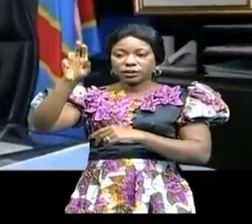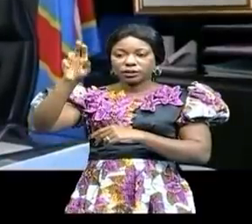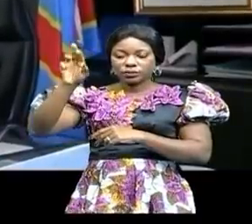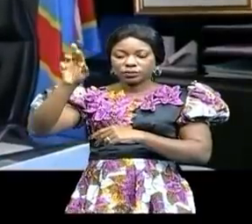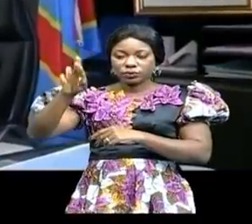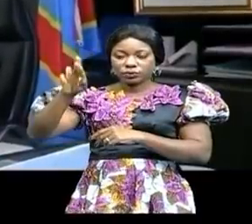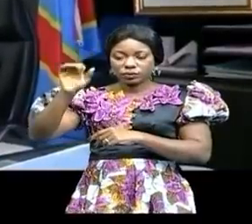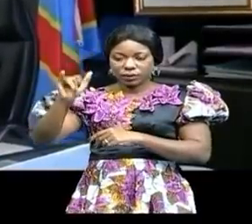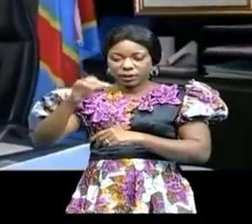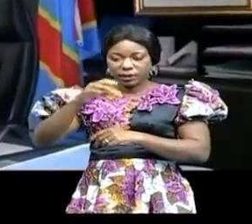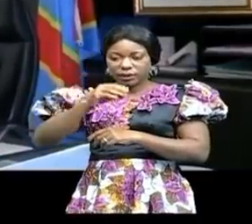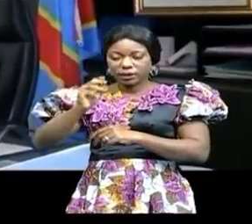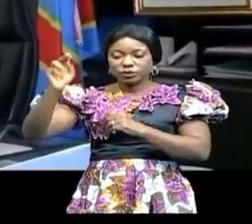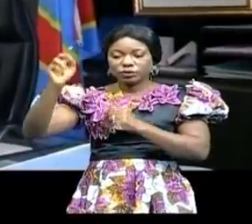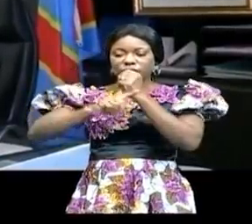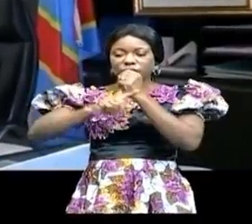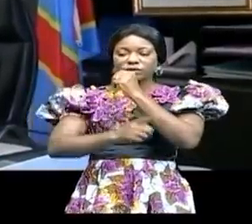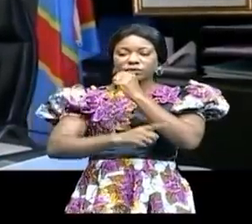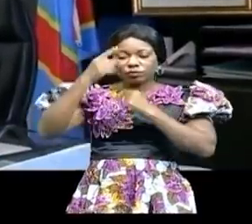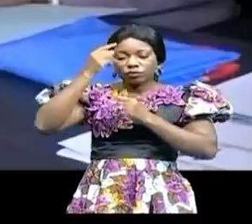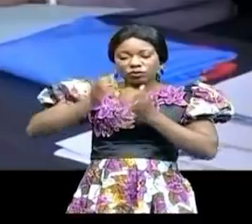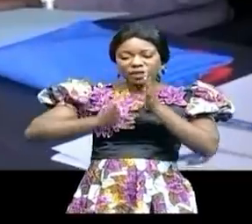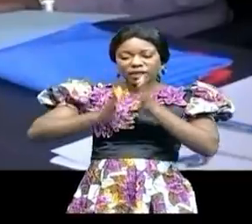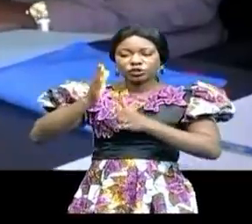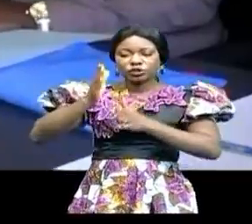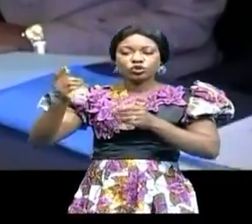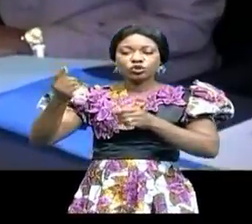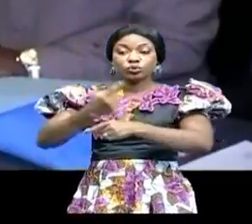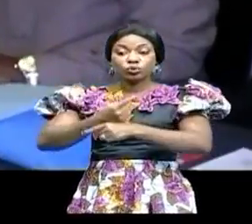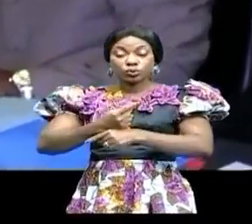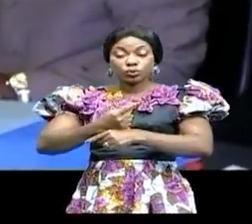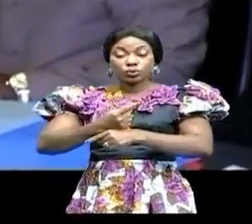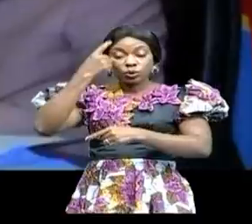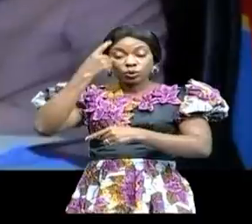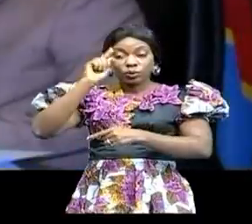jours prenant court le 5 avril 2022.